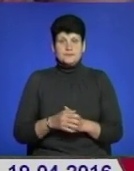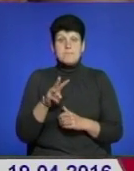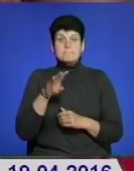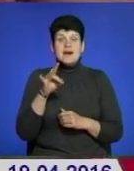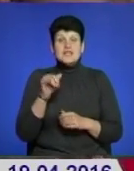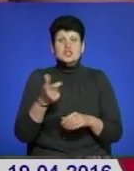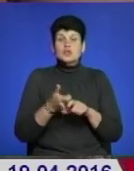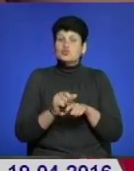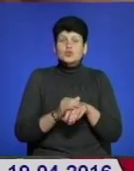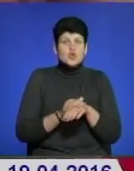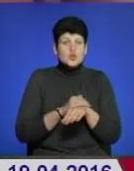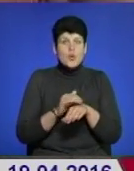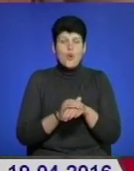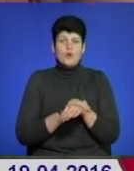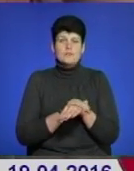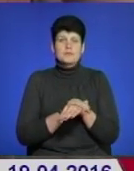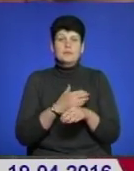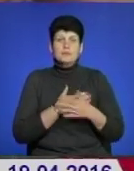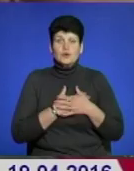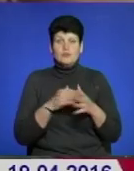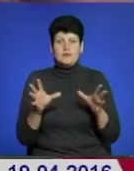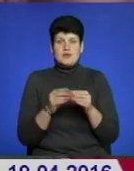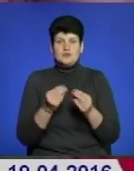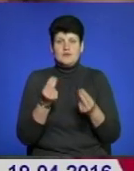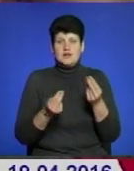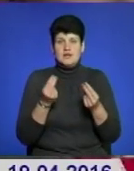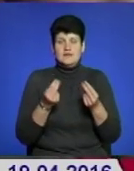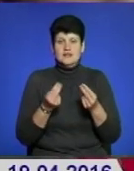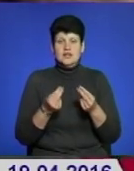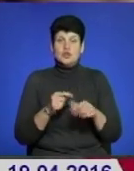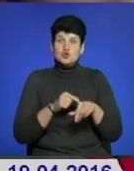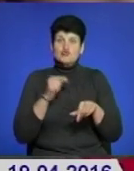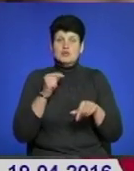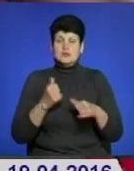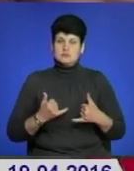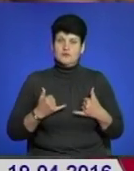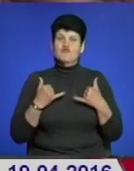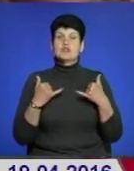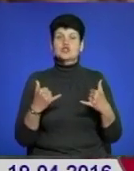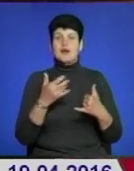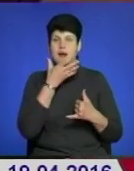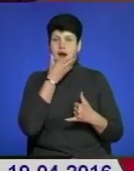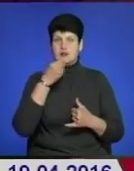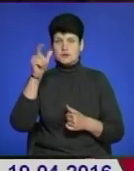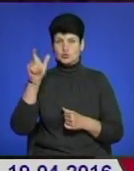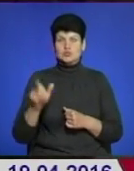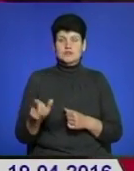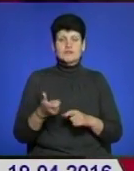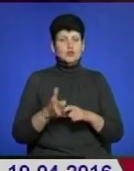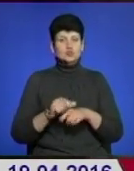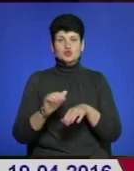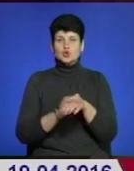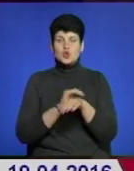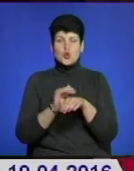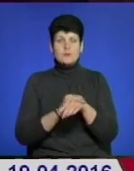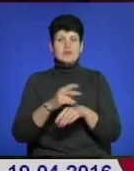Марічка добра, ми любимо з нею гратися, чуйна і ввічлива. Вона гарна людина. Вона дуже добра,